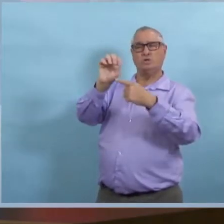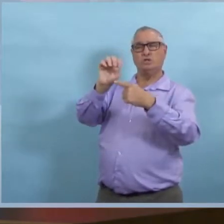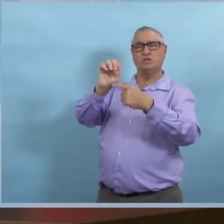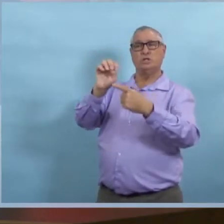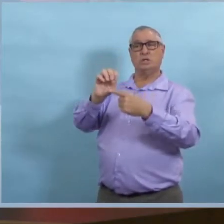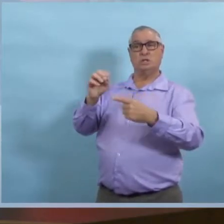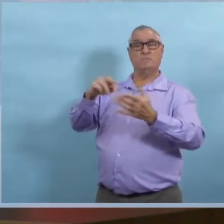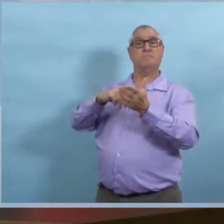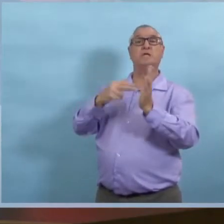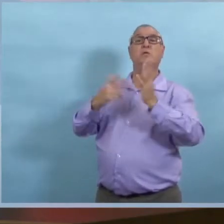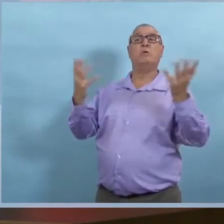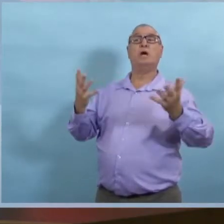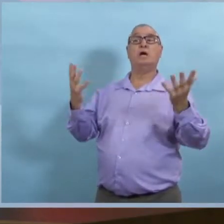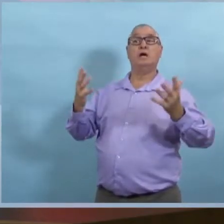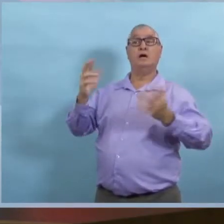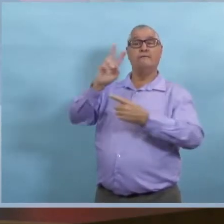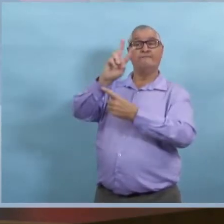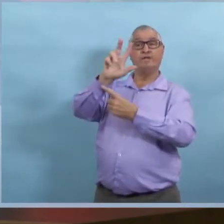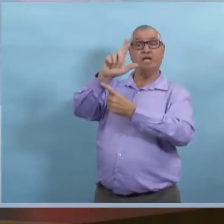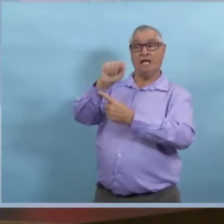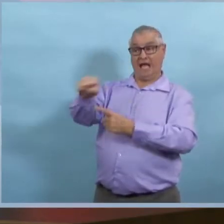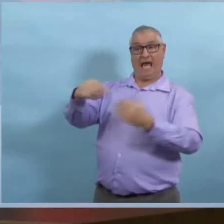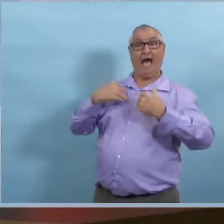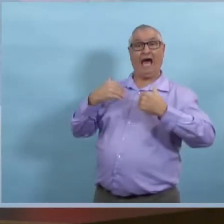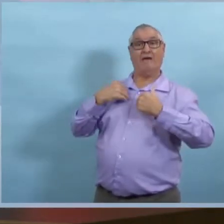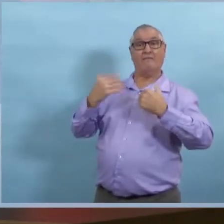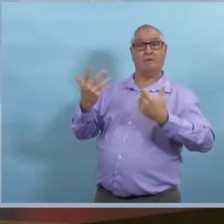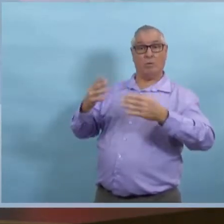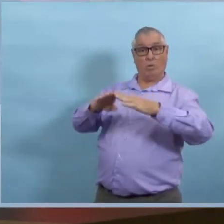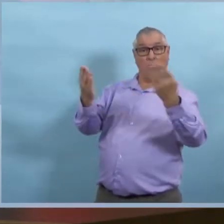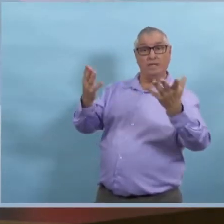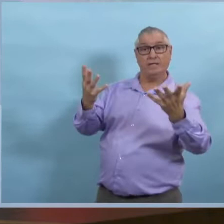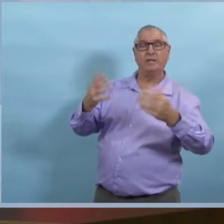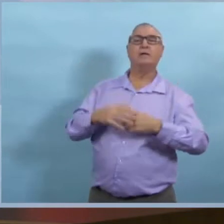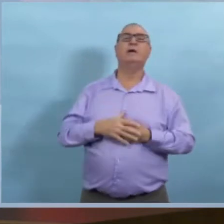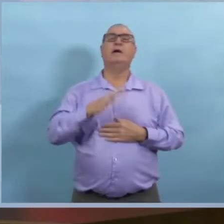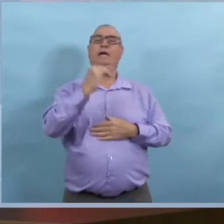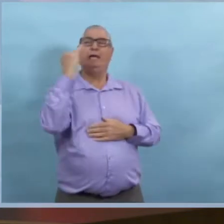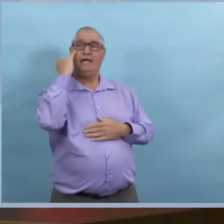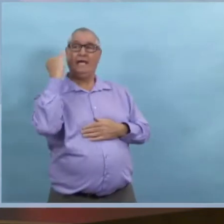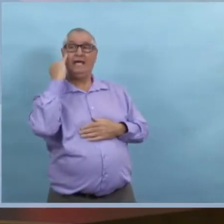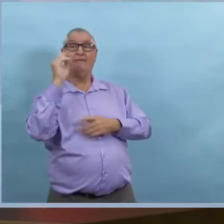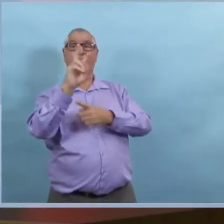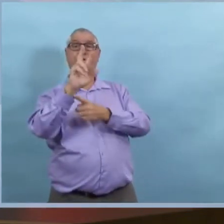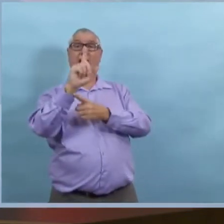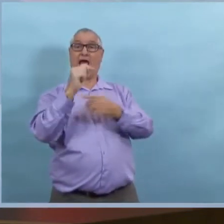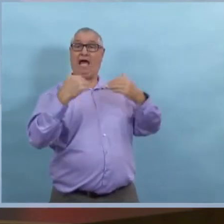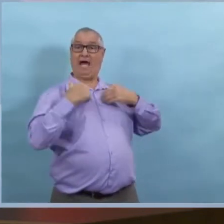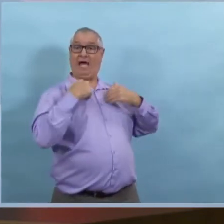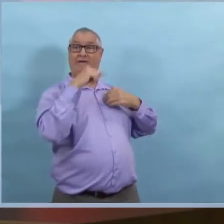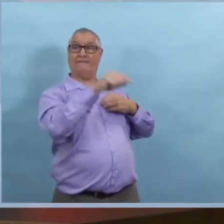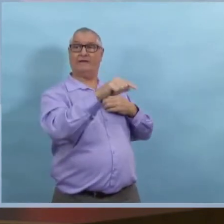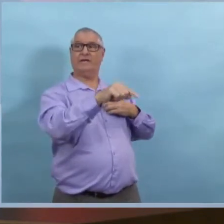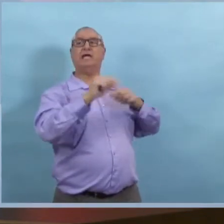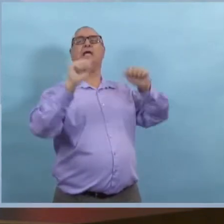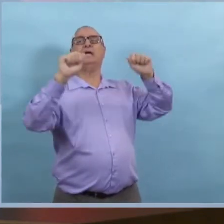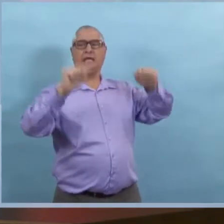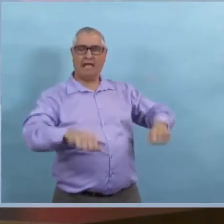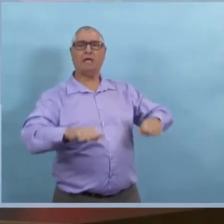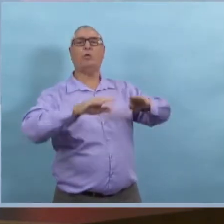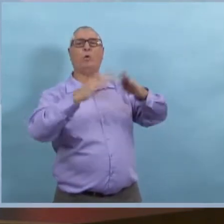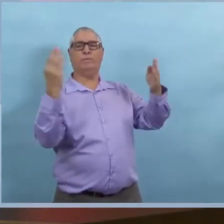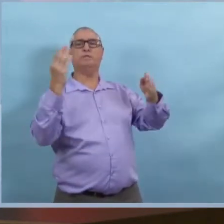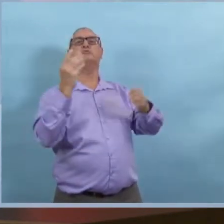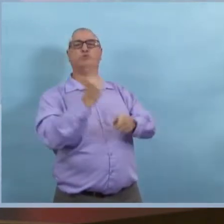Question inaudible. Alors, si un salon-bar fonctionne à l'heure actuelle et qu'ils ont des machines de